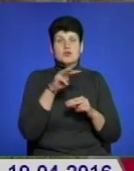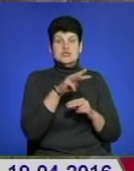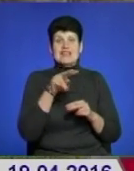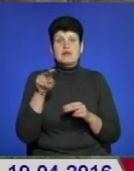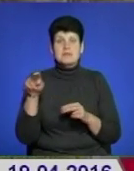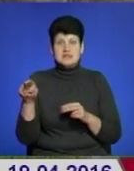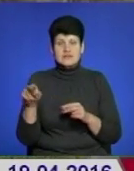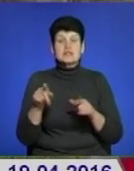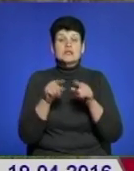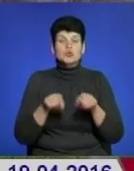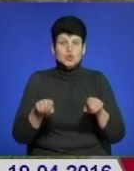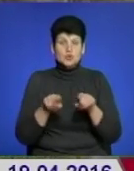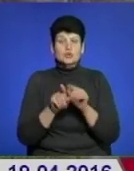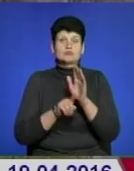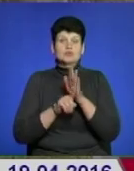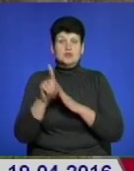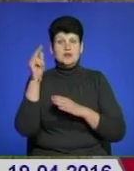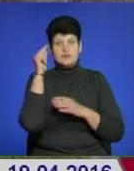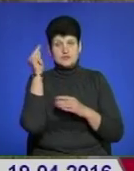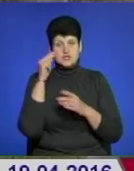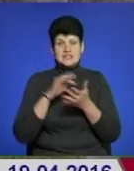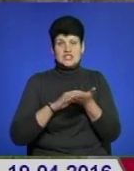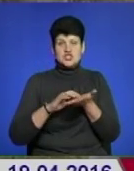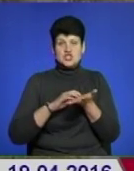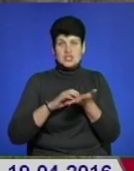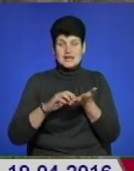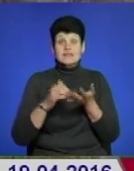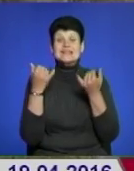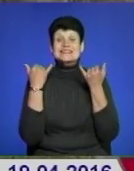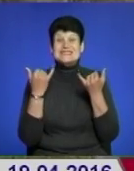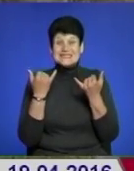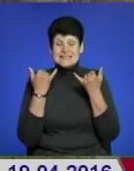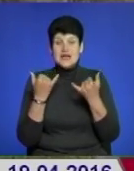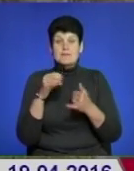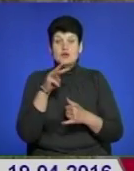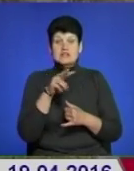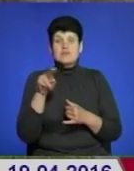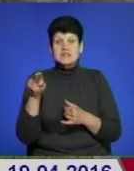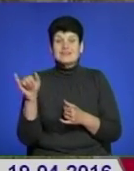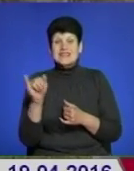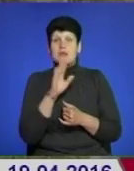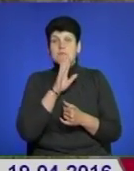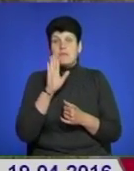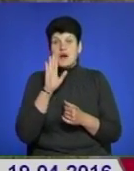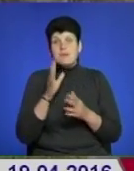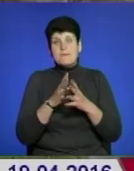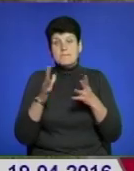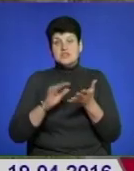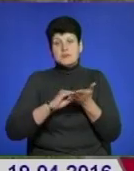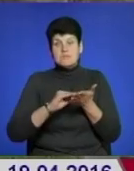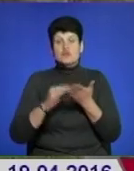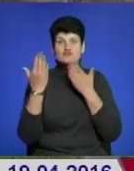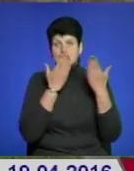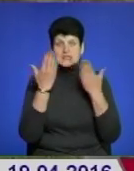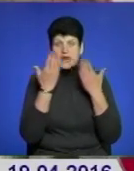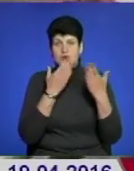Петрівна теж почала вчити цей шрифт Бреля, зараз Мирослава Петрівна і мама більше з нею пишуть, читають.